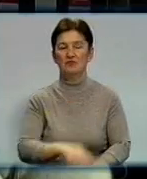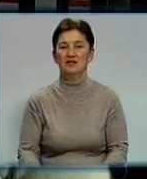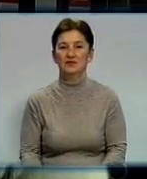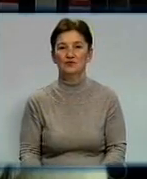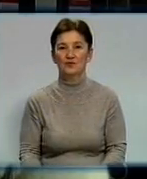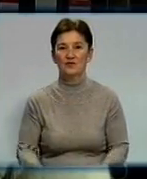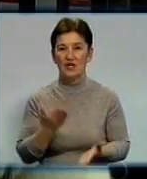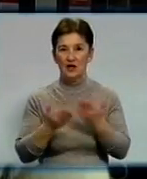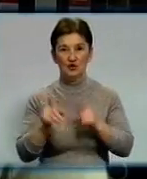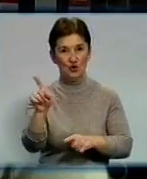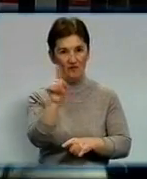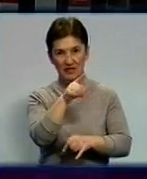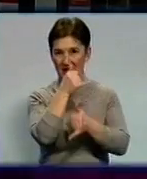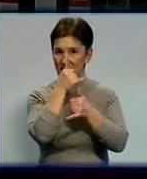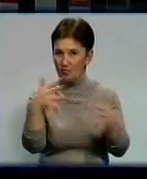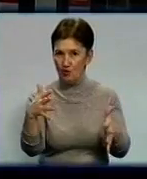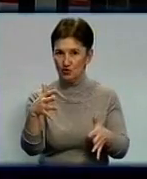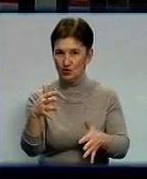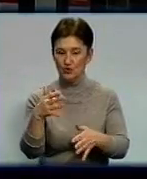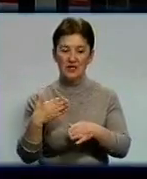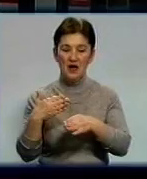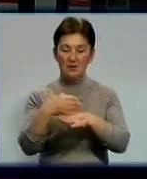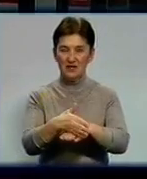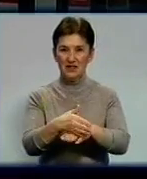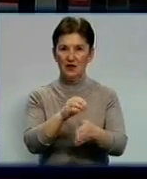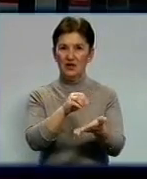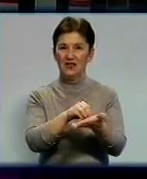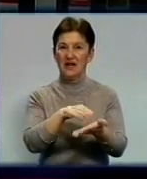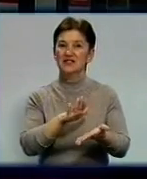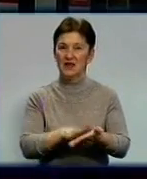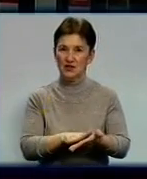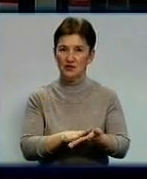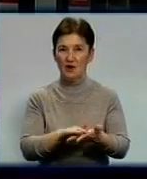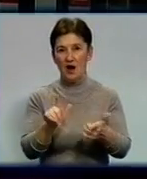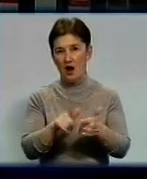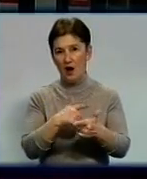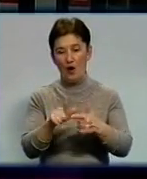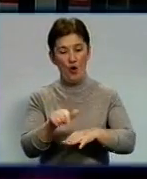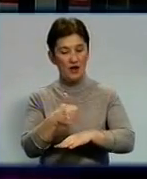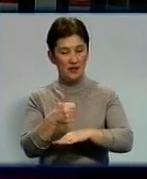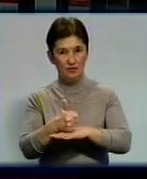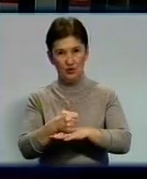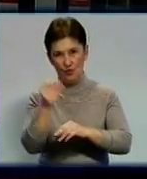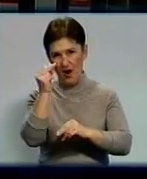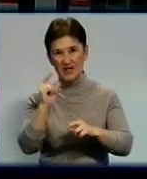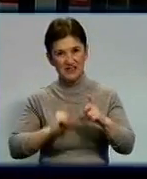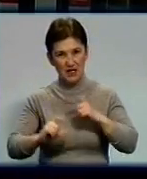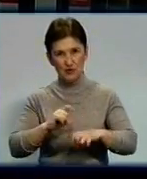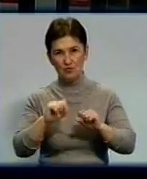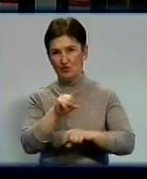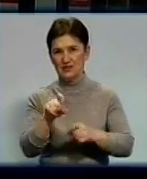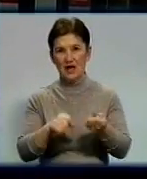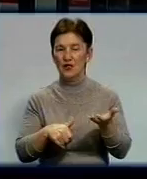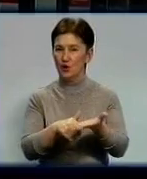Якщо вони не можуть прийти реєстрацію або основну сесію, вони це ж можуть зробити за